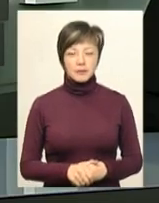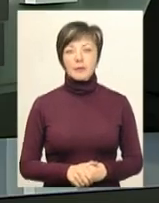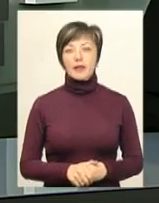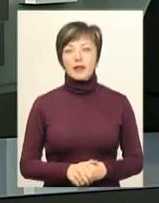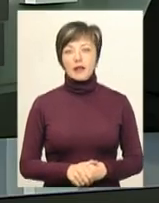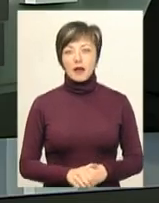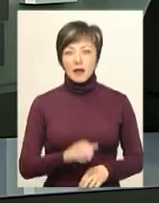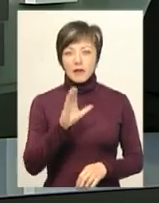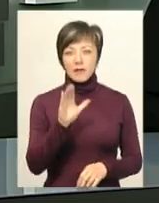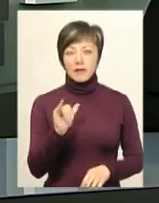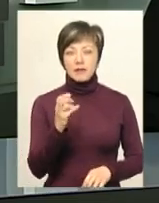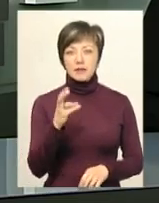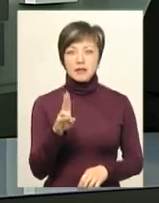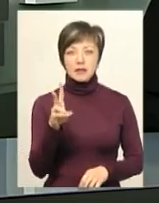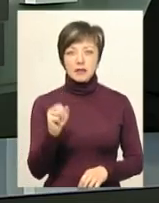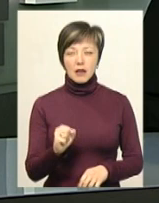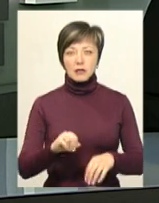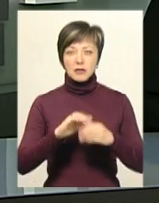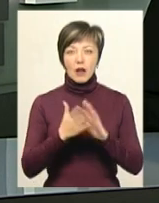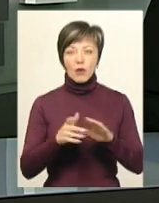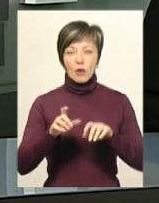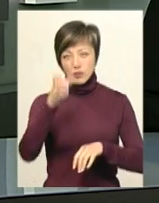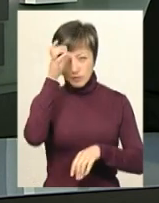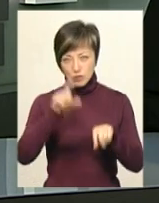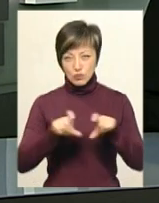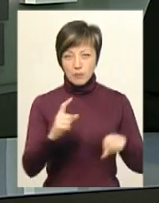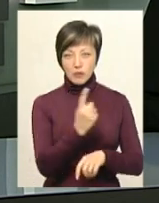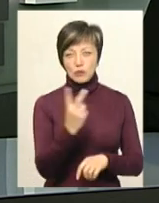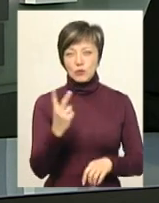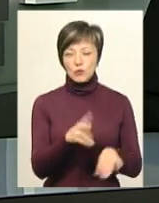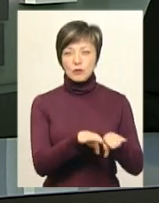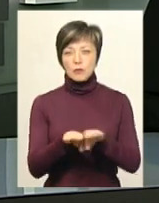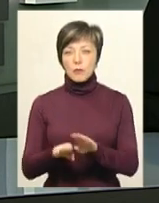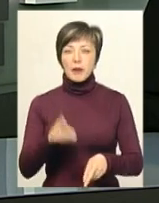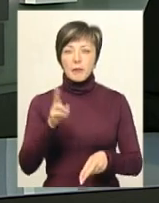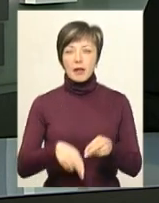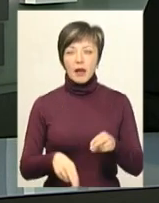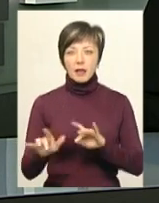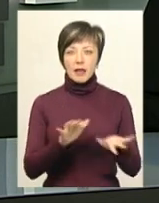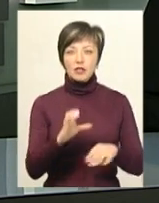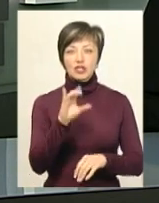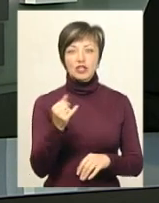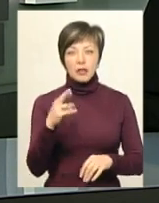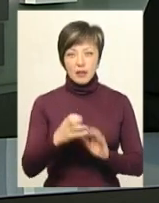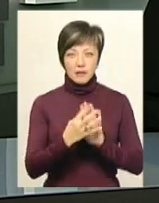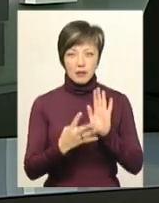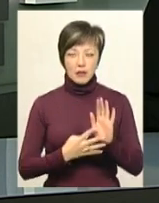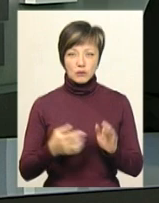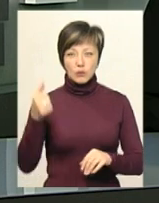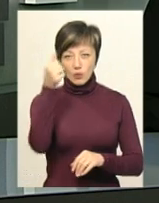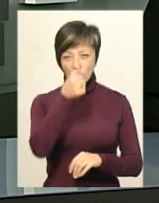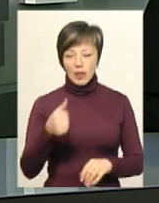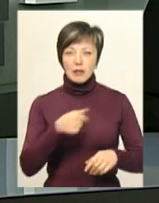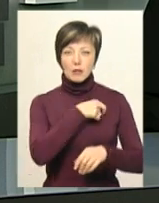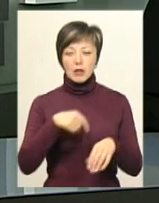Вівсянська загальноосвітня школа першого-другого ступенів припиняє діяльність з січня 2019 року. Таке рішення охвалили депутати Чеморовецької